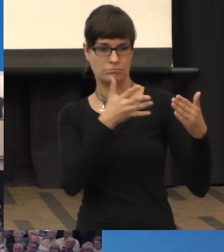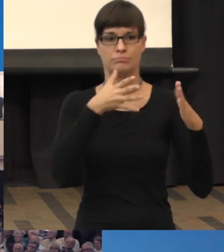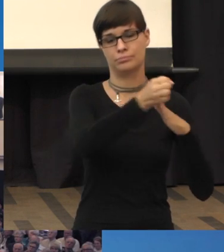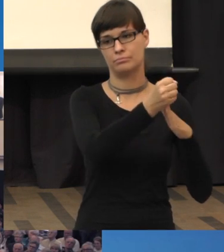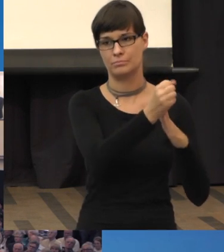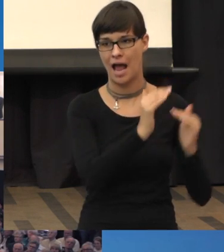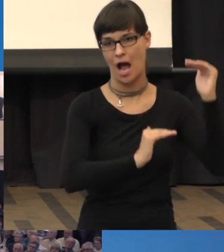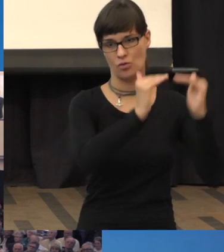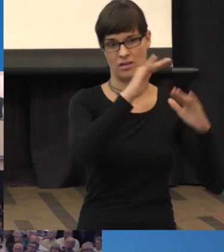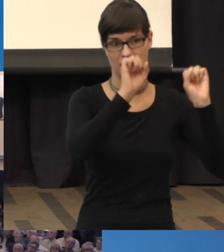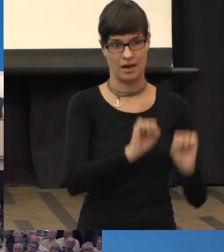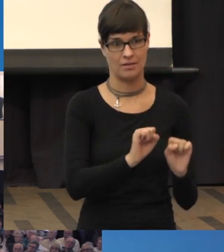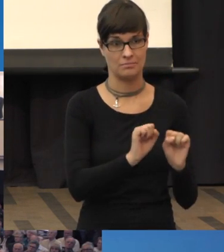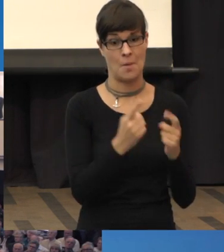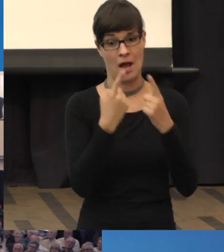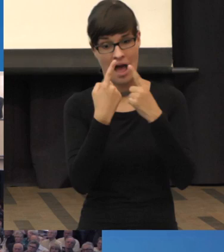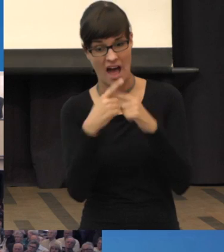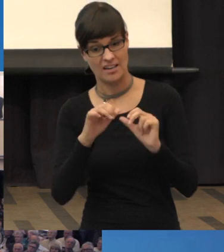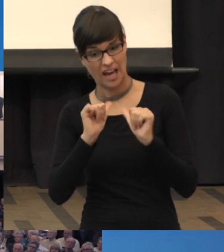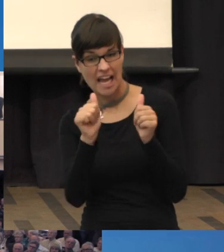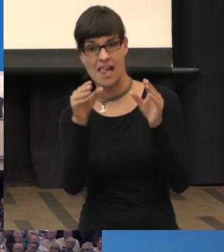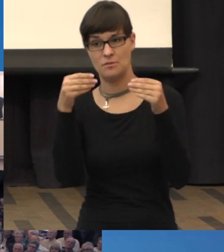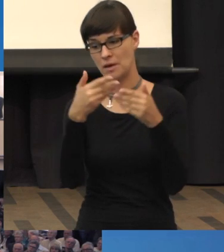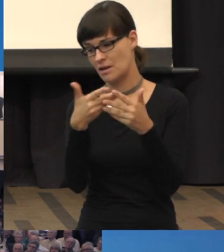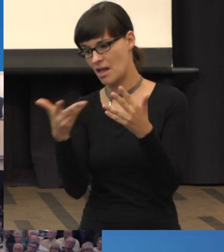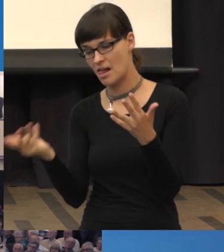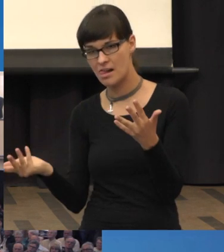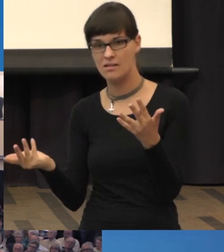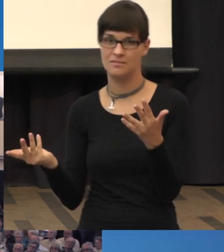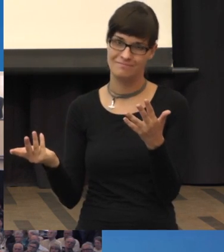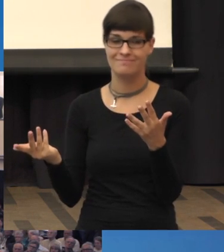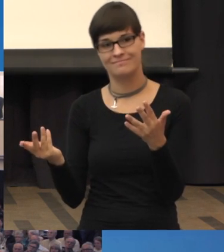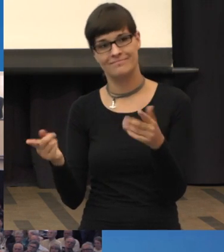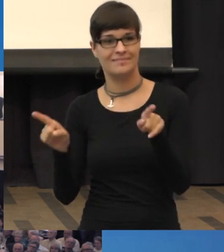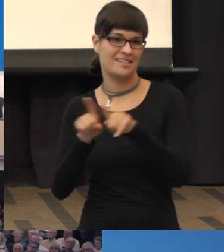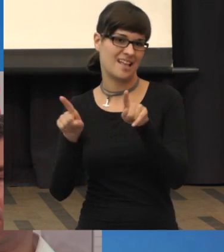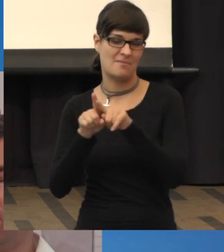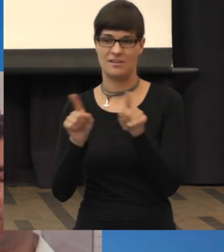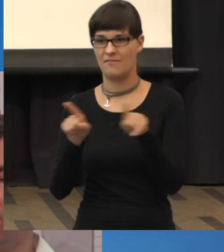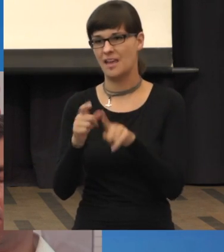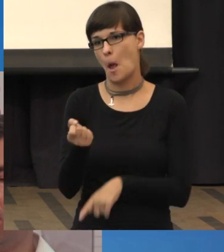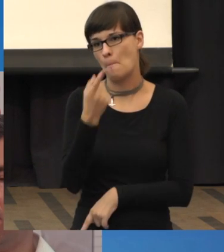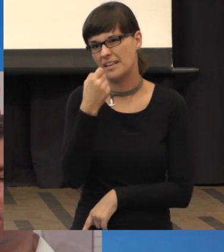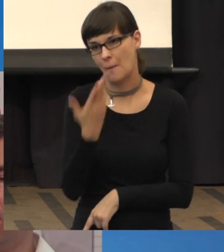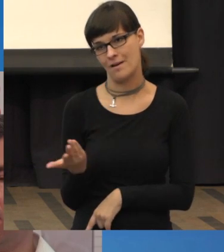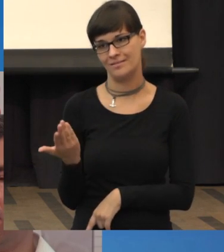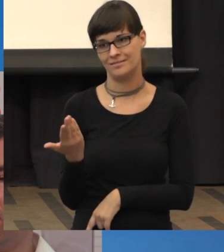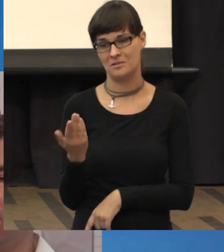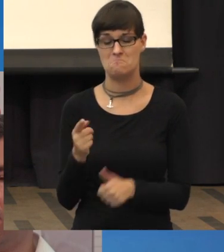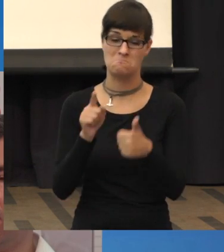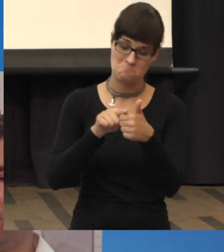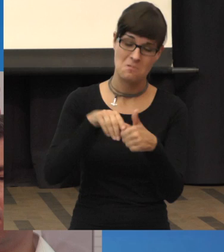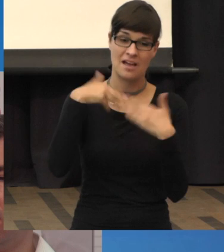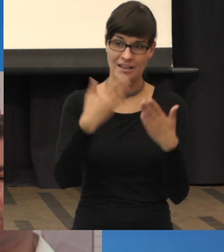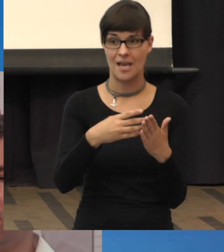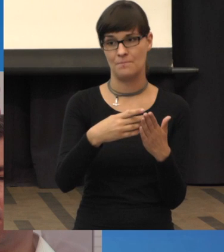die anderen Hilfsmittel anbelangt, ist das ähnlich, denke ich, wie bei den Medikamenten. Es gibt Hilfsmittel, die haben